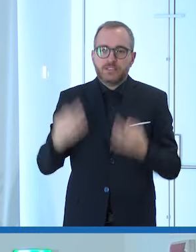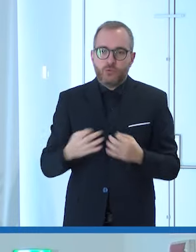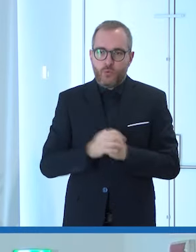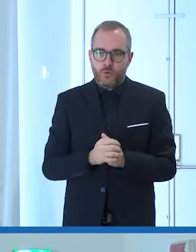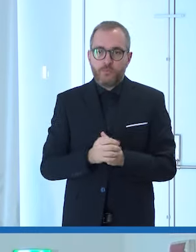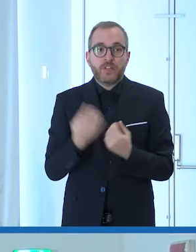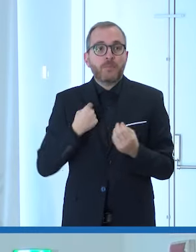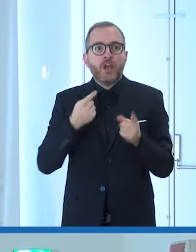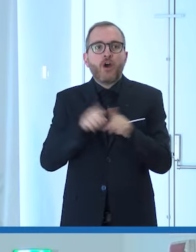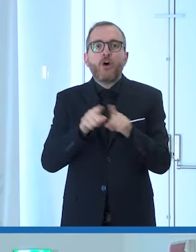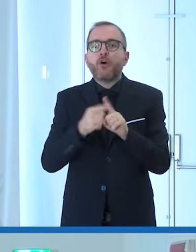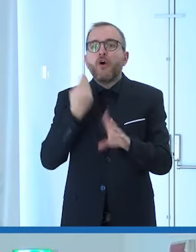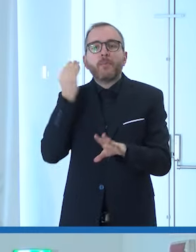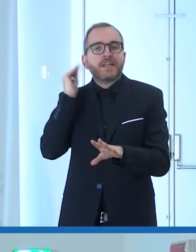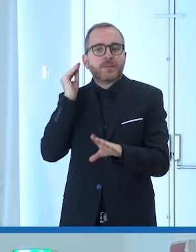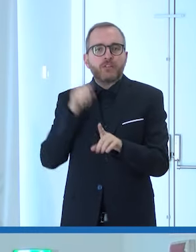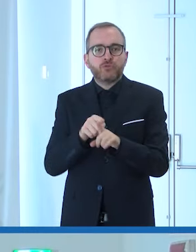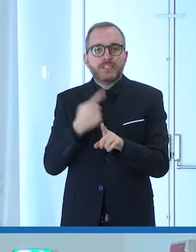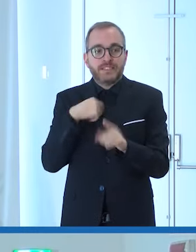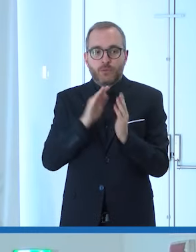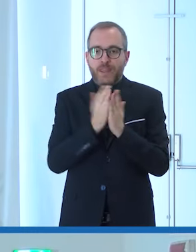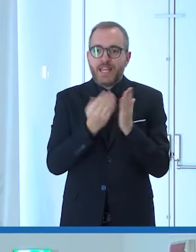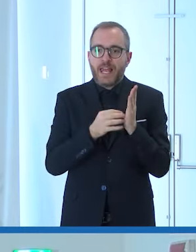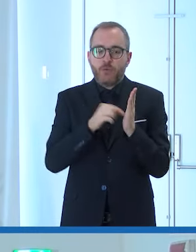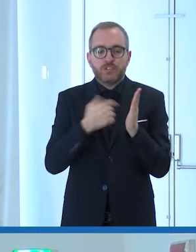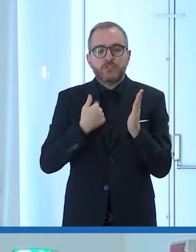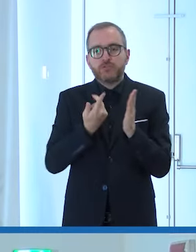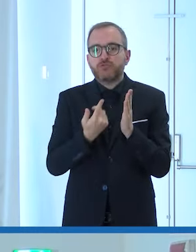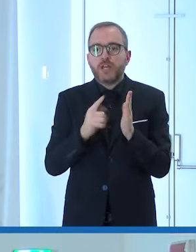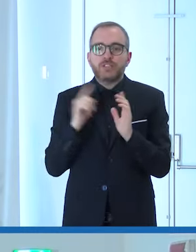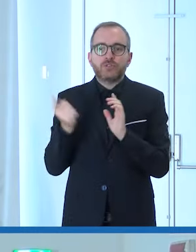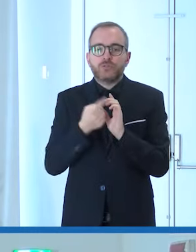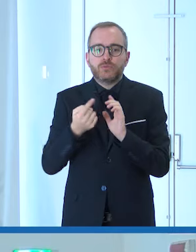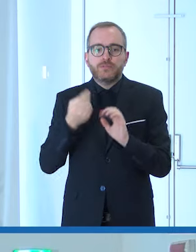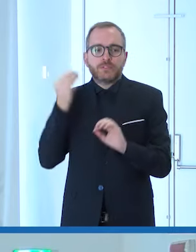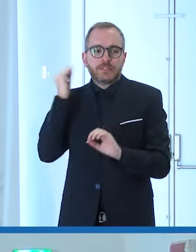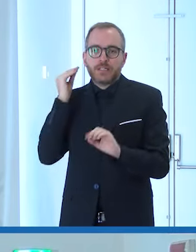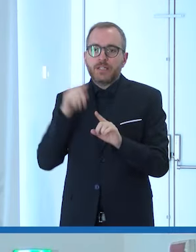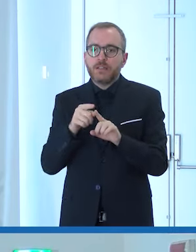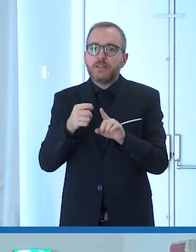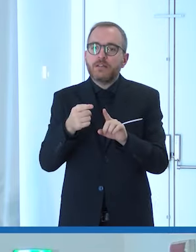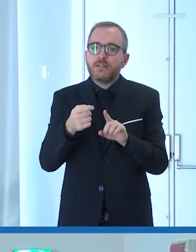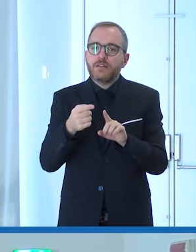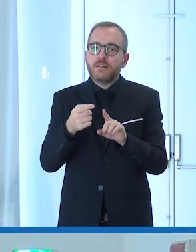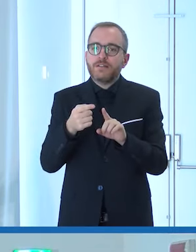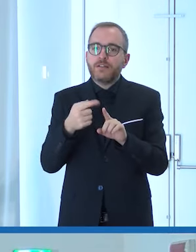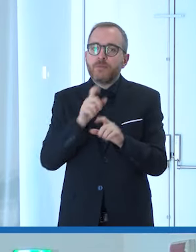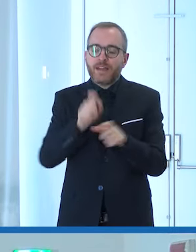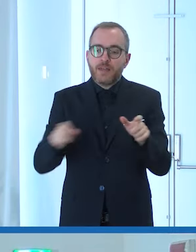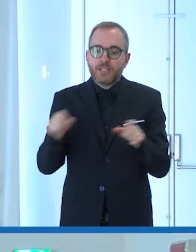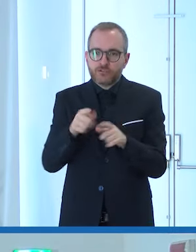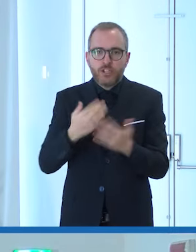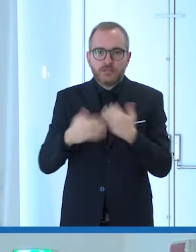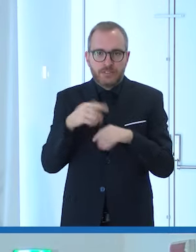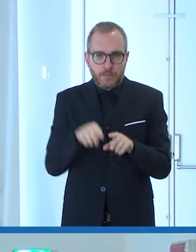gli stereotipi qui c'è una parte dedicata nella guida a tutti gli stereotipi che ci sono sulle persone con sindrome di